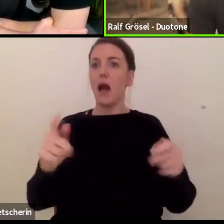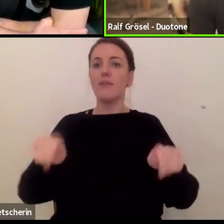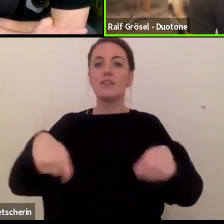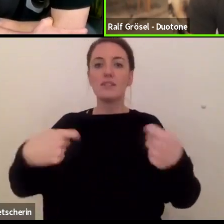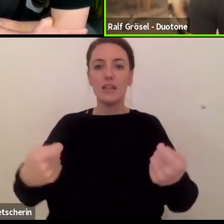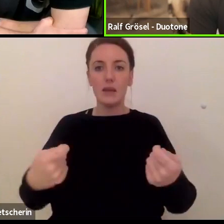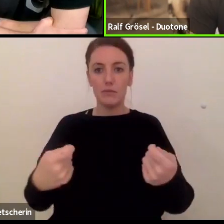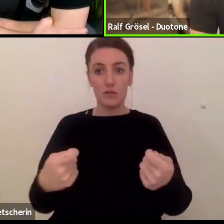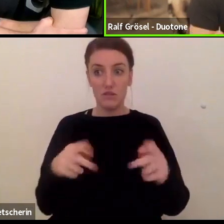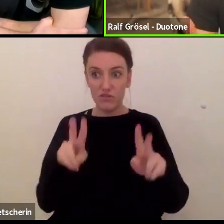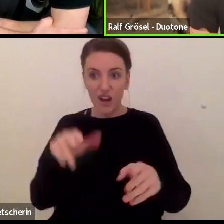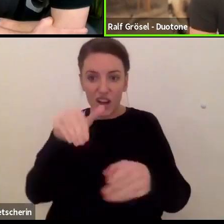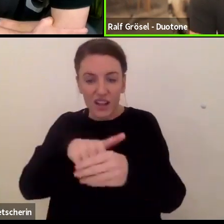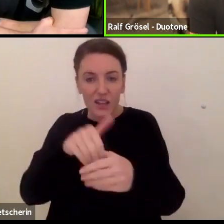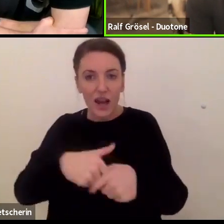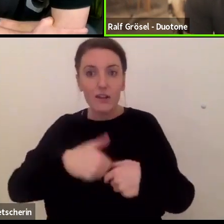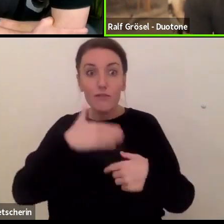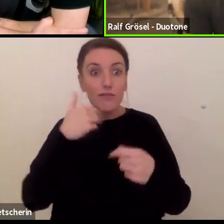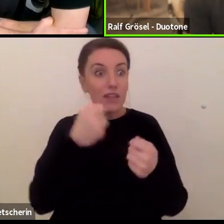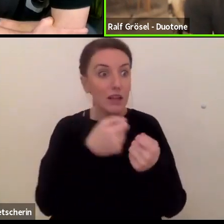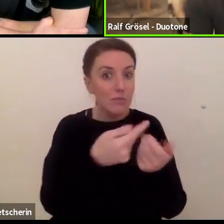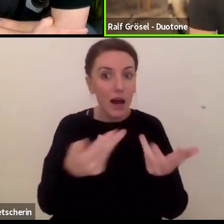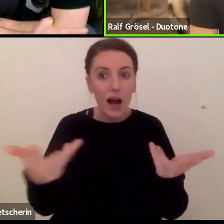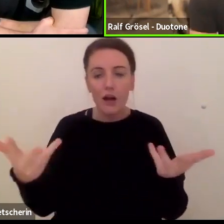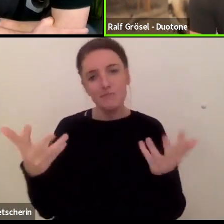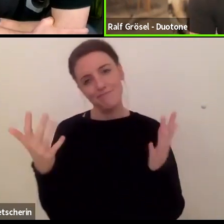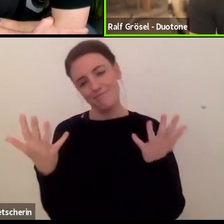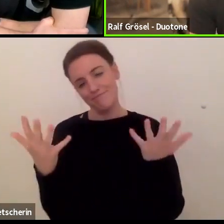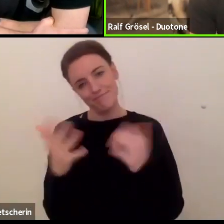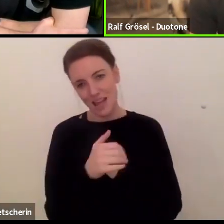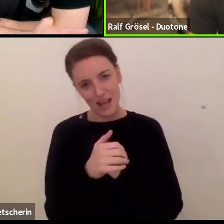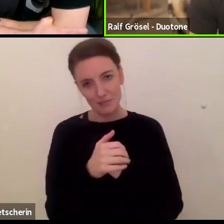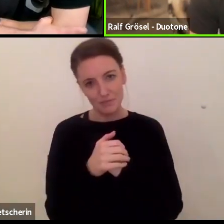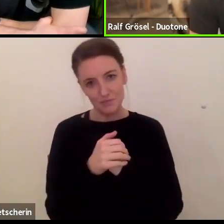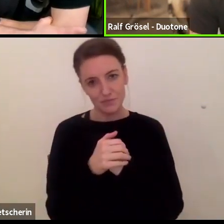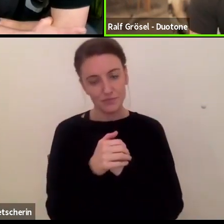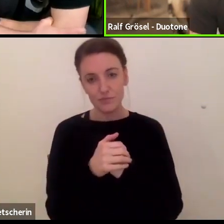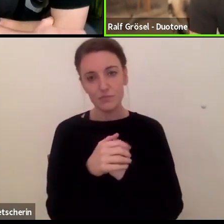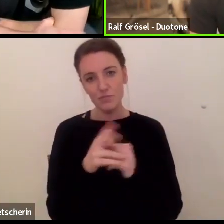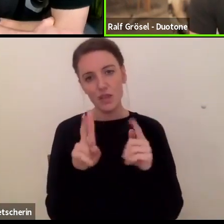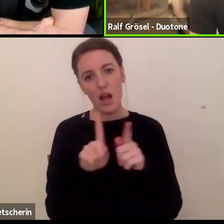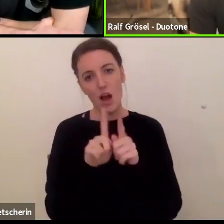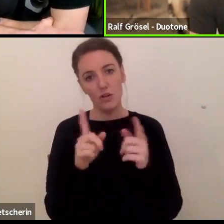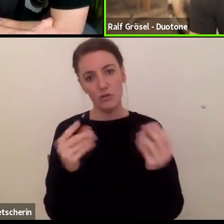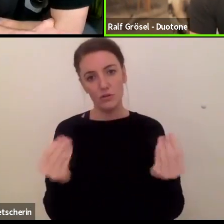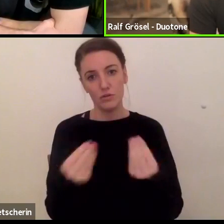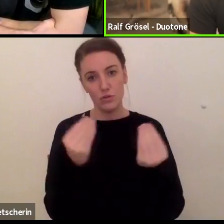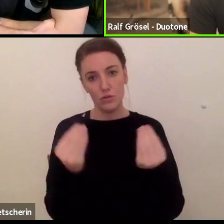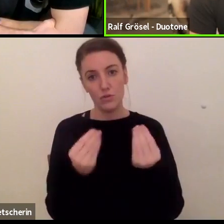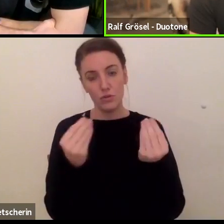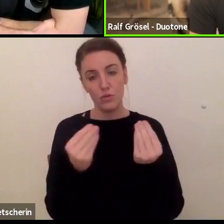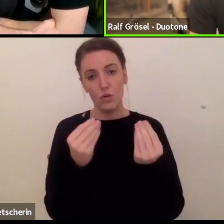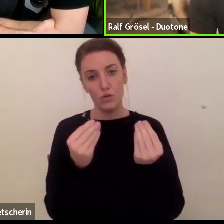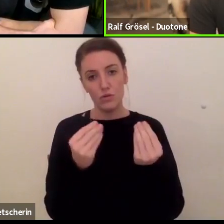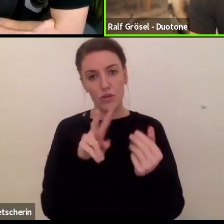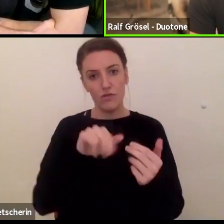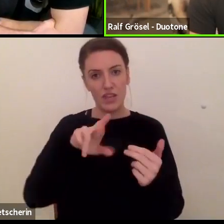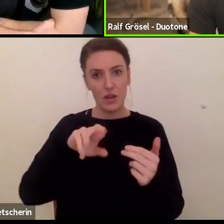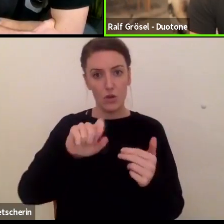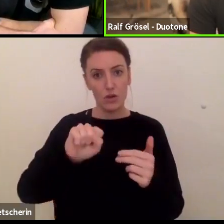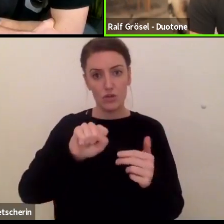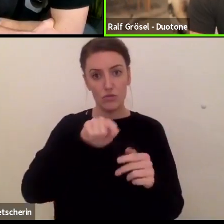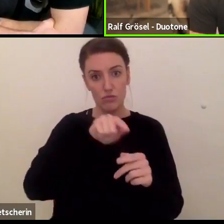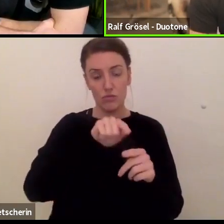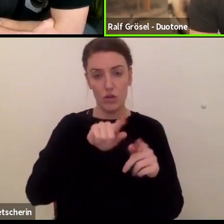paar einschlägige, ich sehe jetzt mit Lirus mit dazu, ist auch ein deutscher Hersteller, der sehr, sehr bekannt ist im